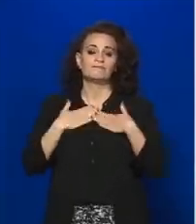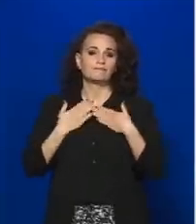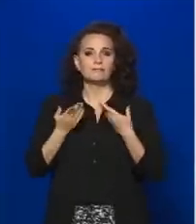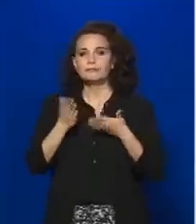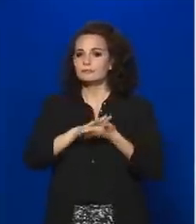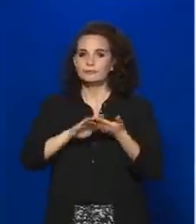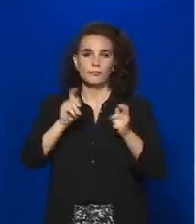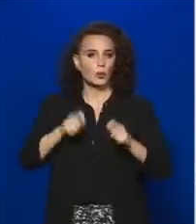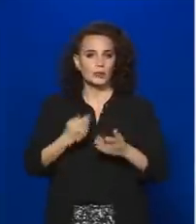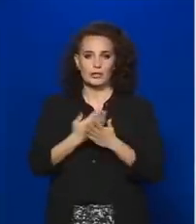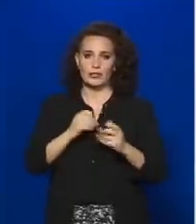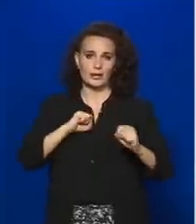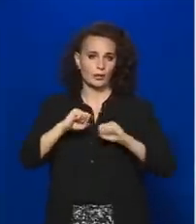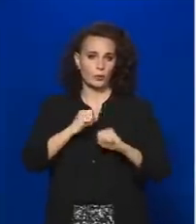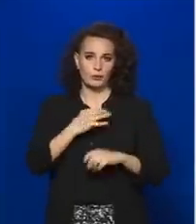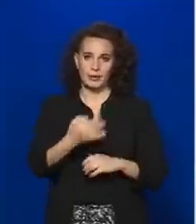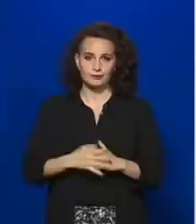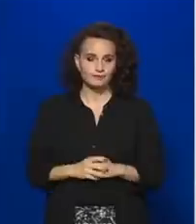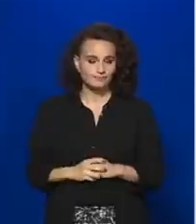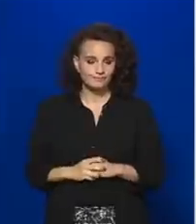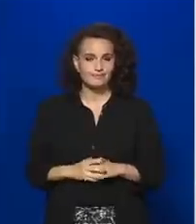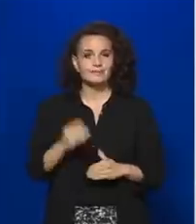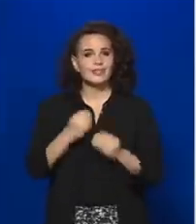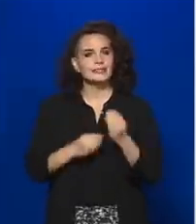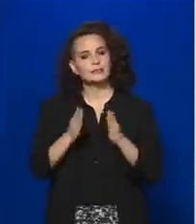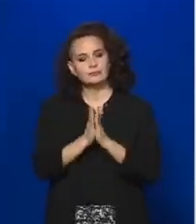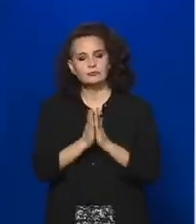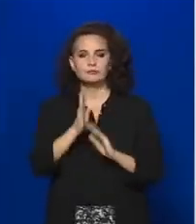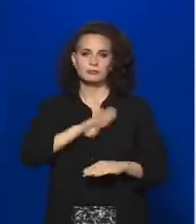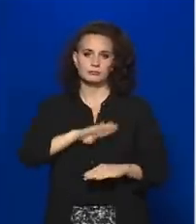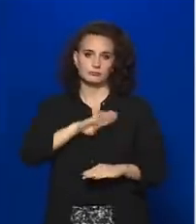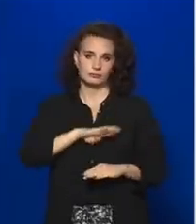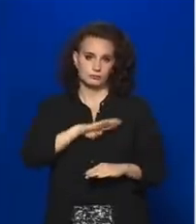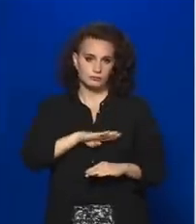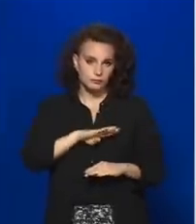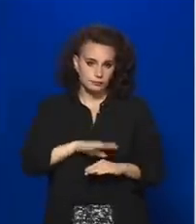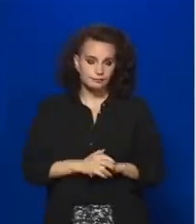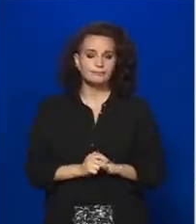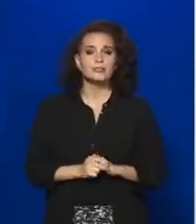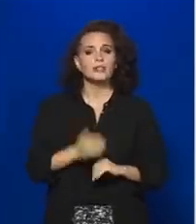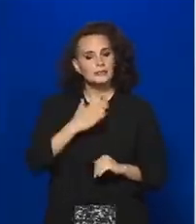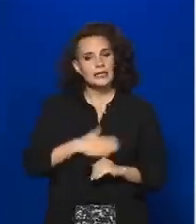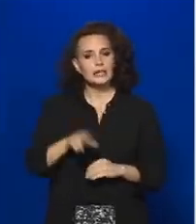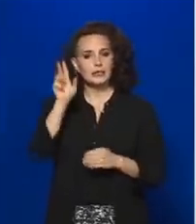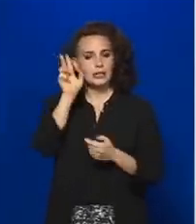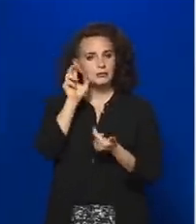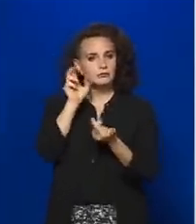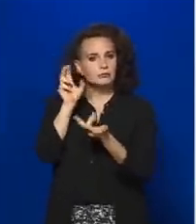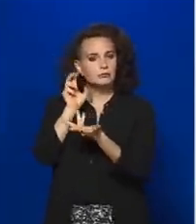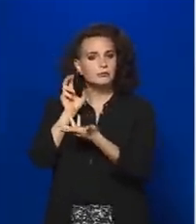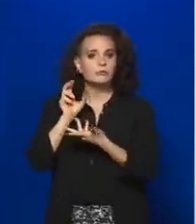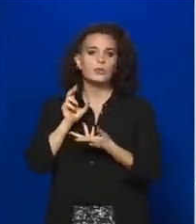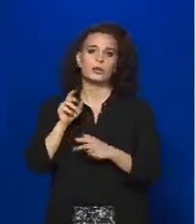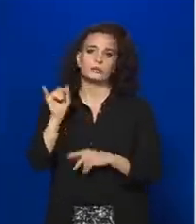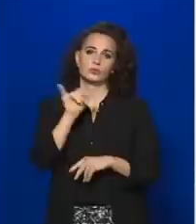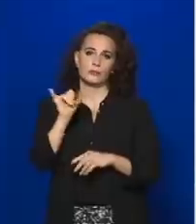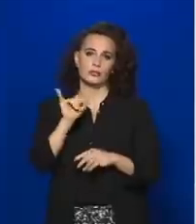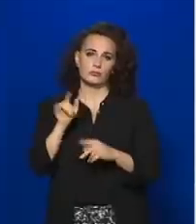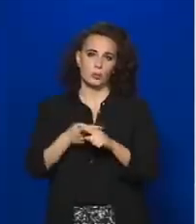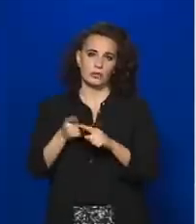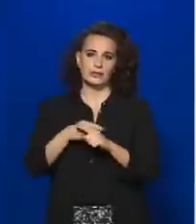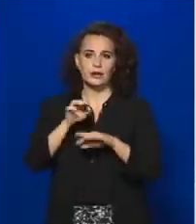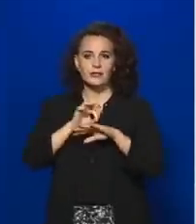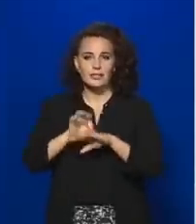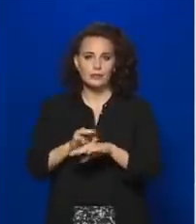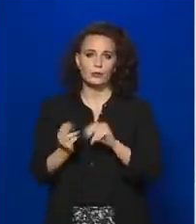kormány. Éppen ezért itt még egy kis türelmet szeretnénk kérni, szeretnénk meghallgatni a budapesti politikai vezetőket,